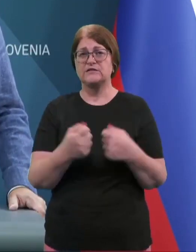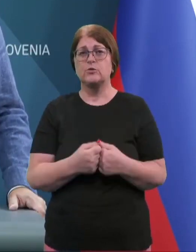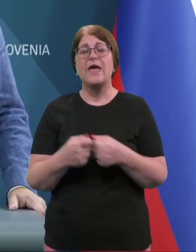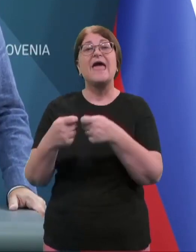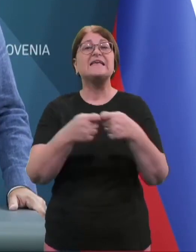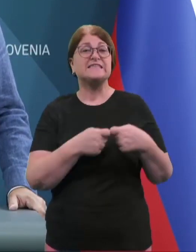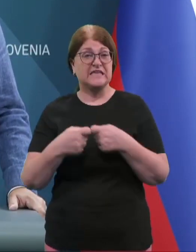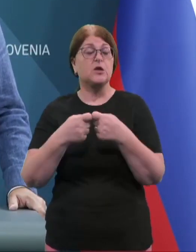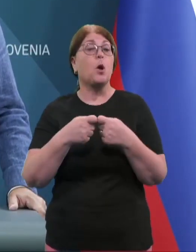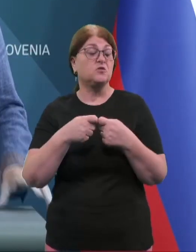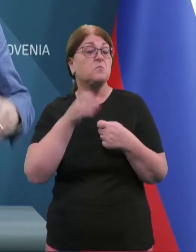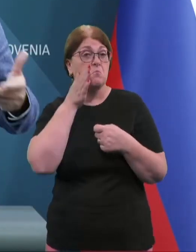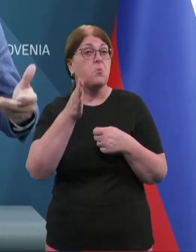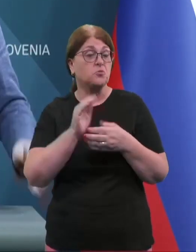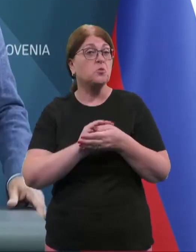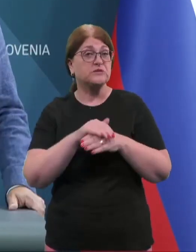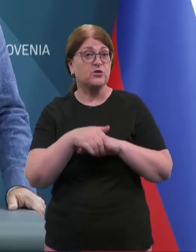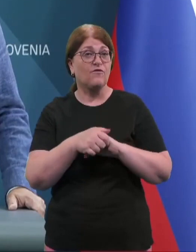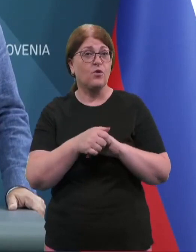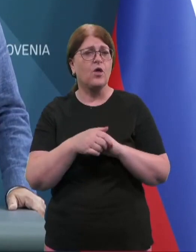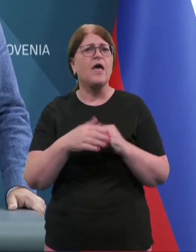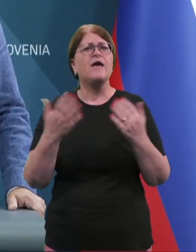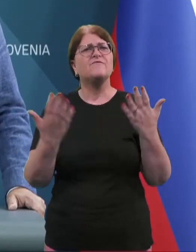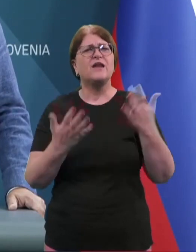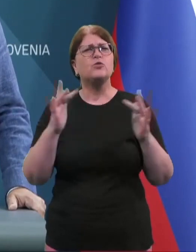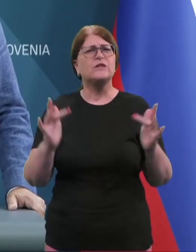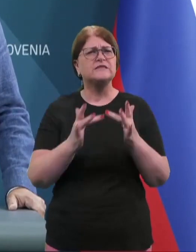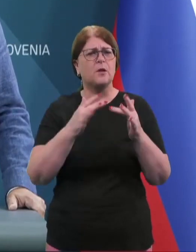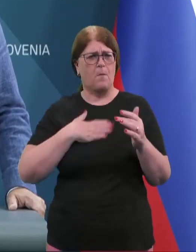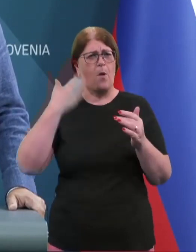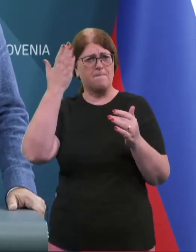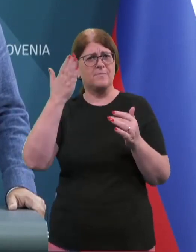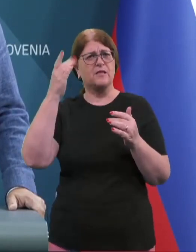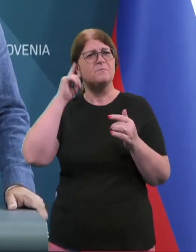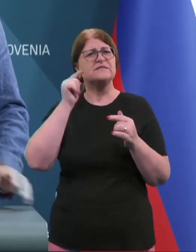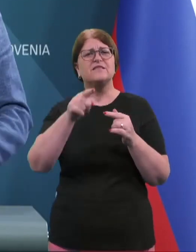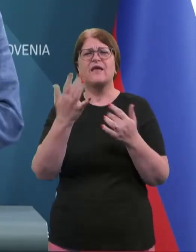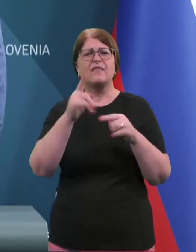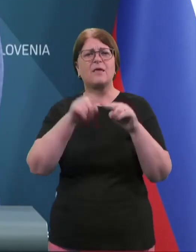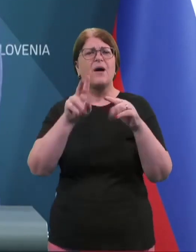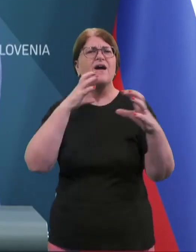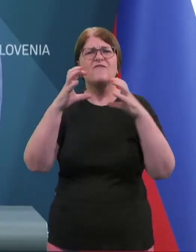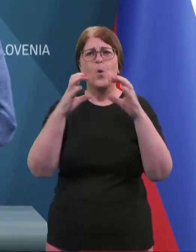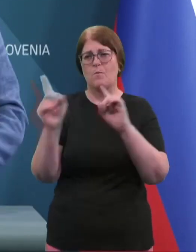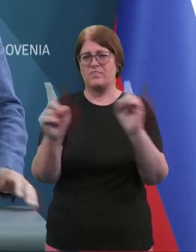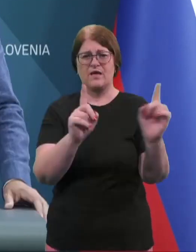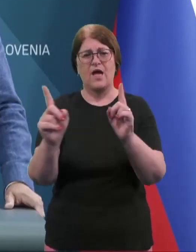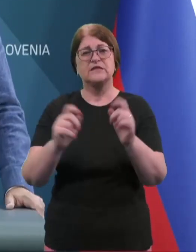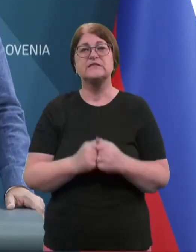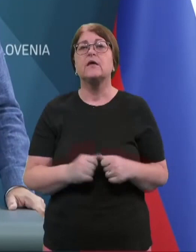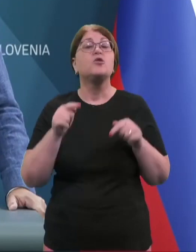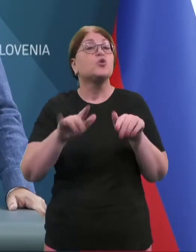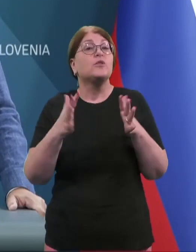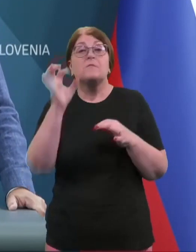zadovoljni ravno nasprotno, je bilo verjetno, po mojem mnenju, šumu komunikacij. In to nima nobene